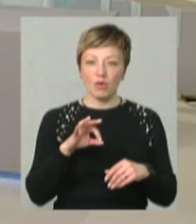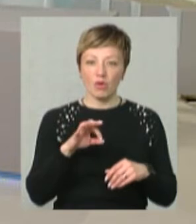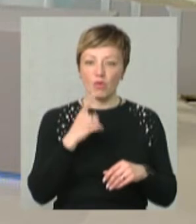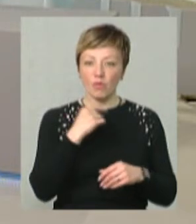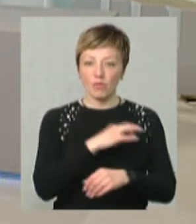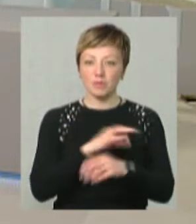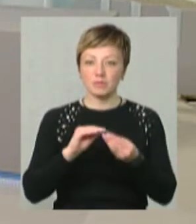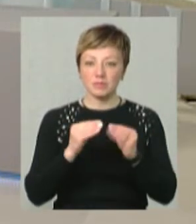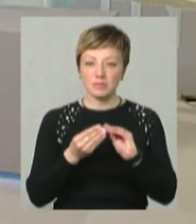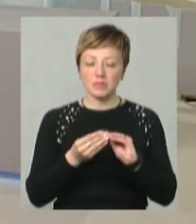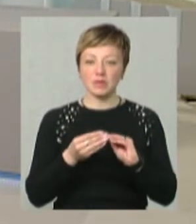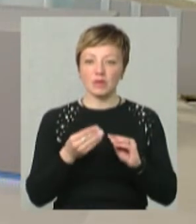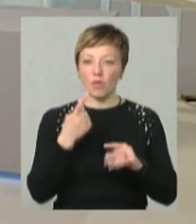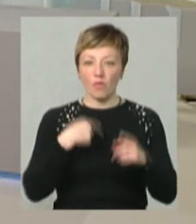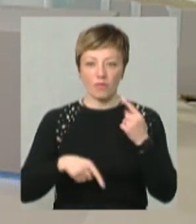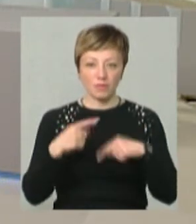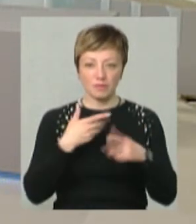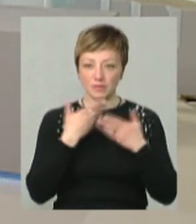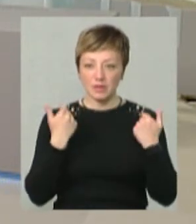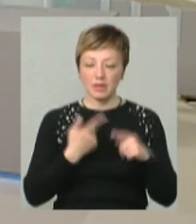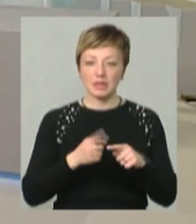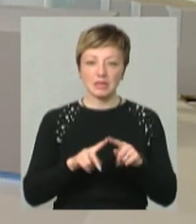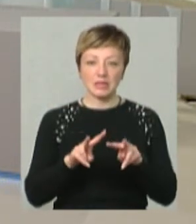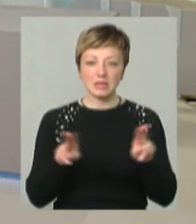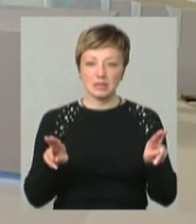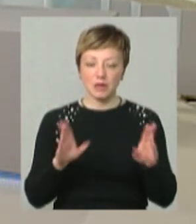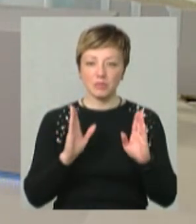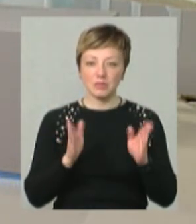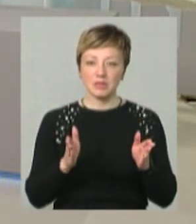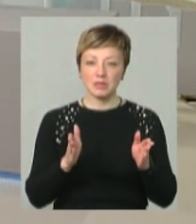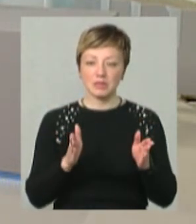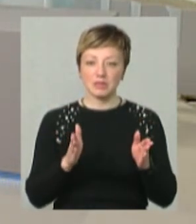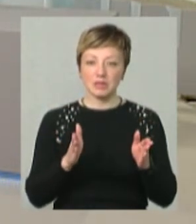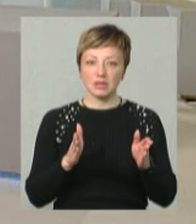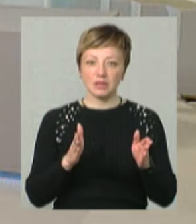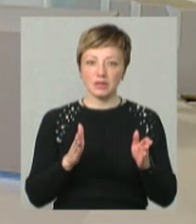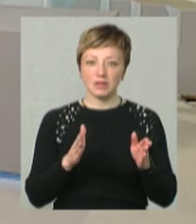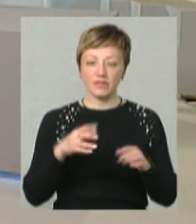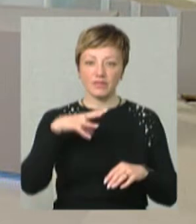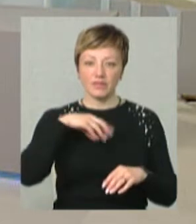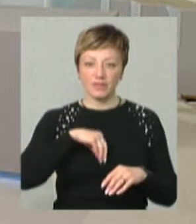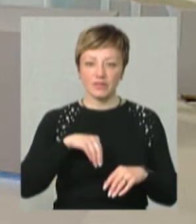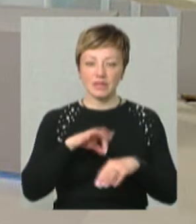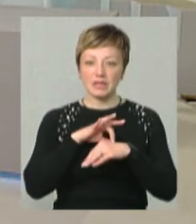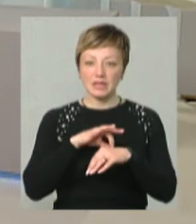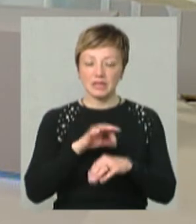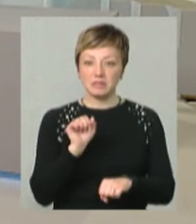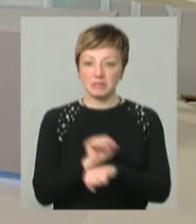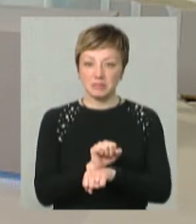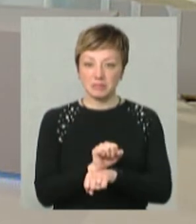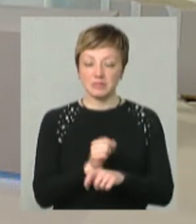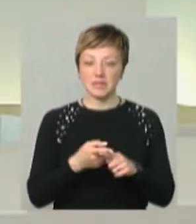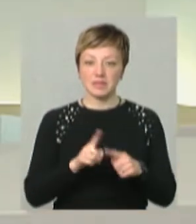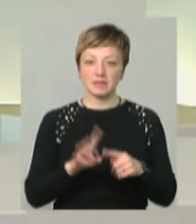коли вони виникають, там кров не проходить. А це те саме, тільки в соматичній структурі, в тілі. Там застригають